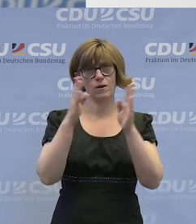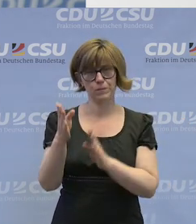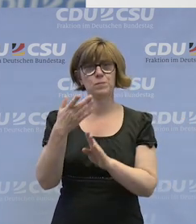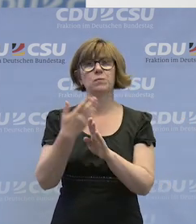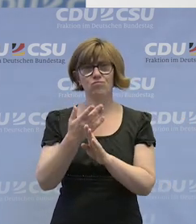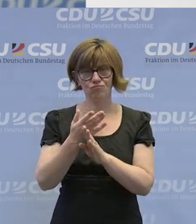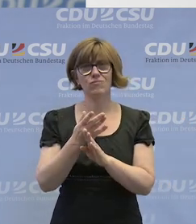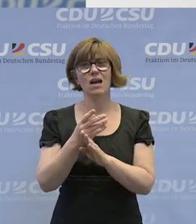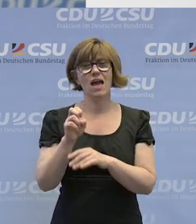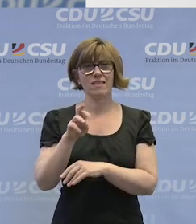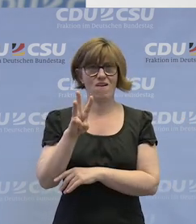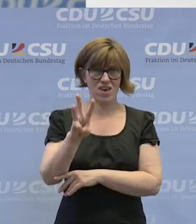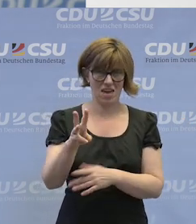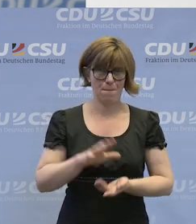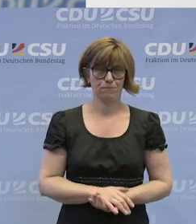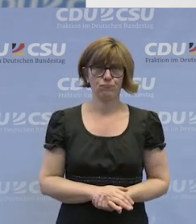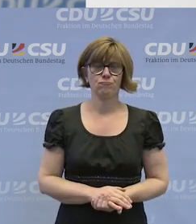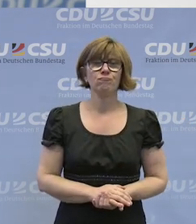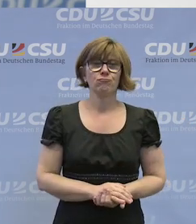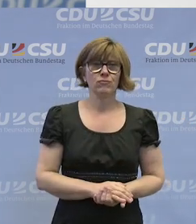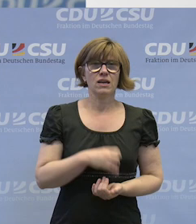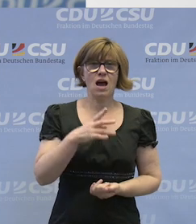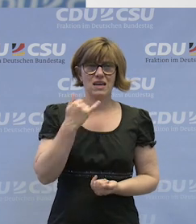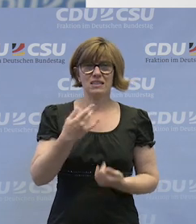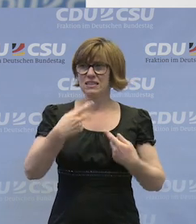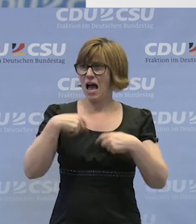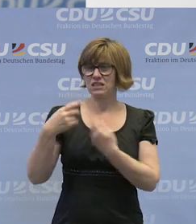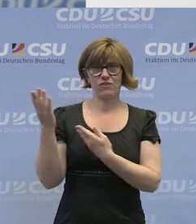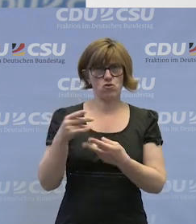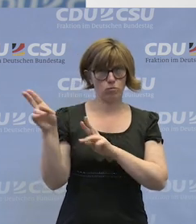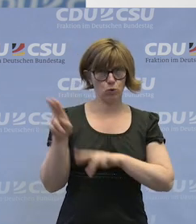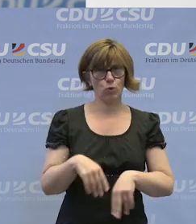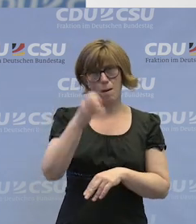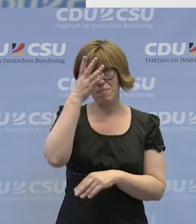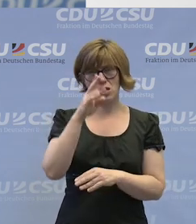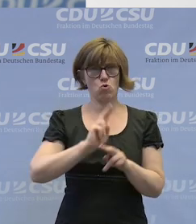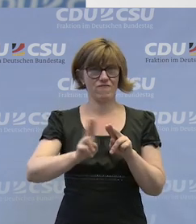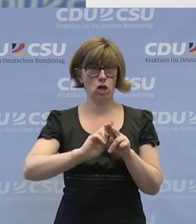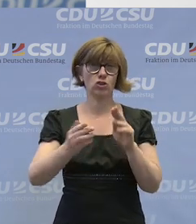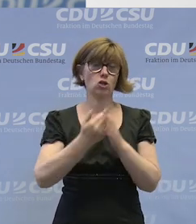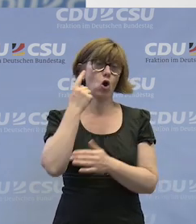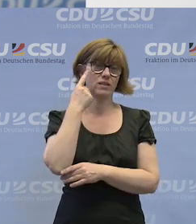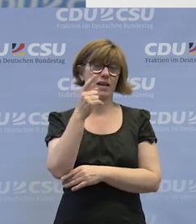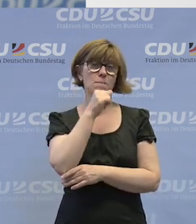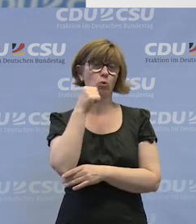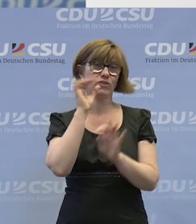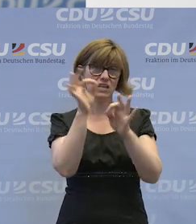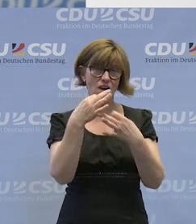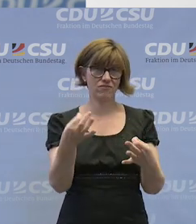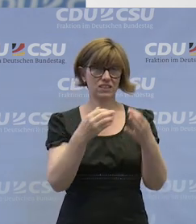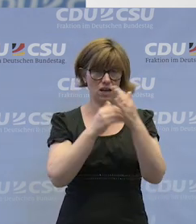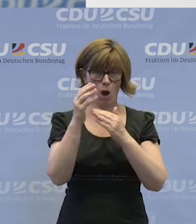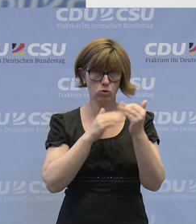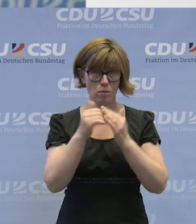über Nordrhein-Westfalen. Ja, willkommen zurück. Bildung in Werkstätten neu denken, berufliche Qualifizierung